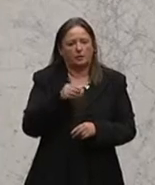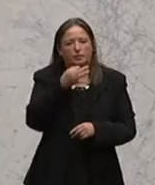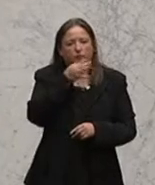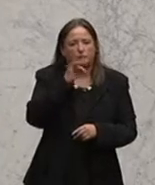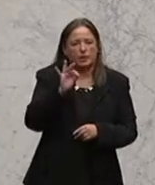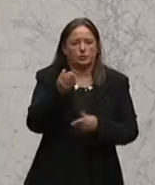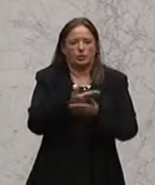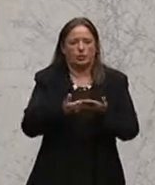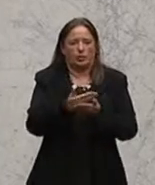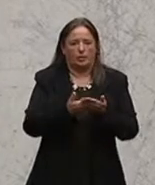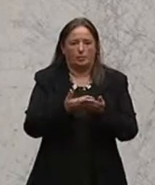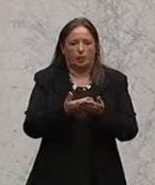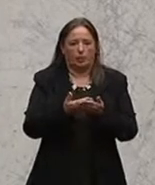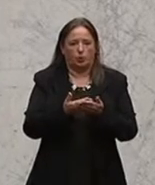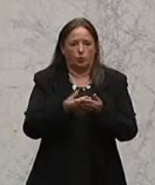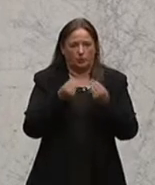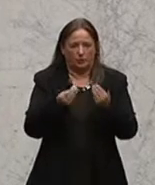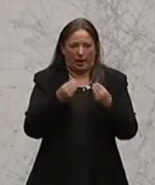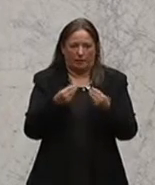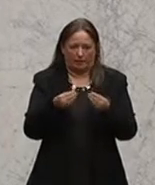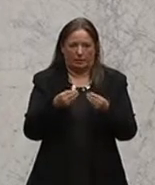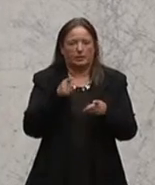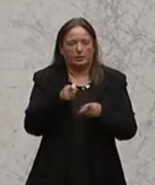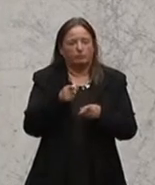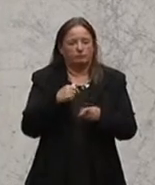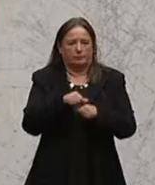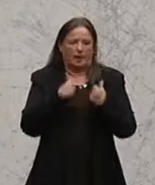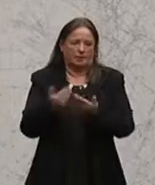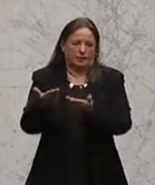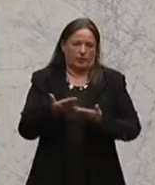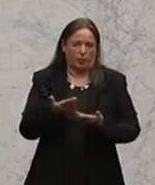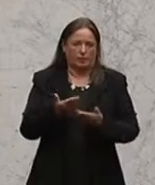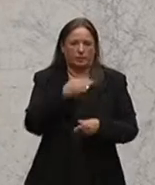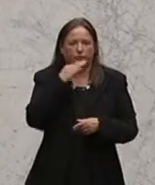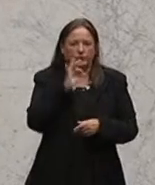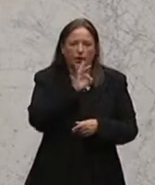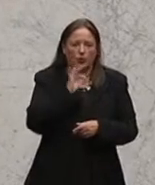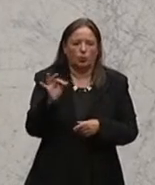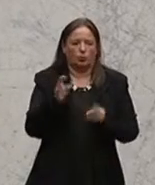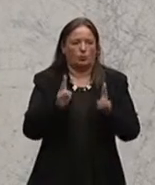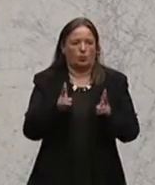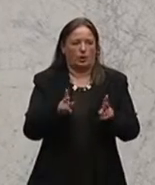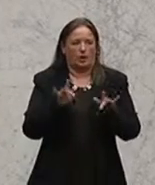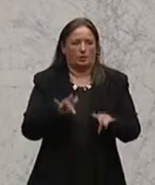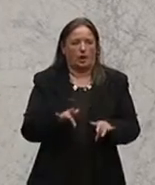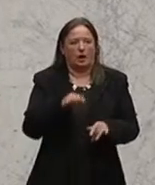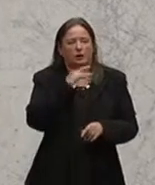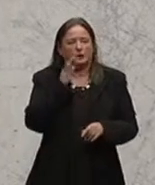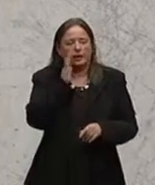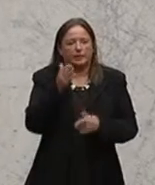Bildungsqualität in unserem System ist willkommen und es liegen ja auch viele Gute am Tisch und viele Gute werden in der